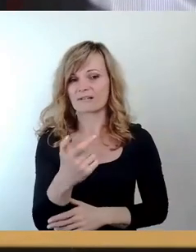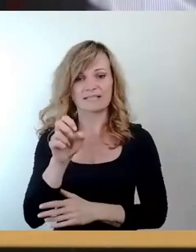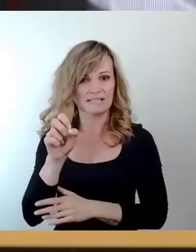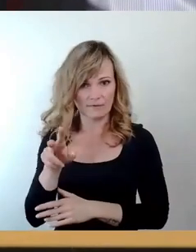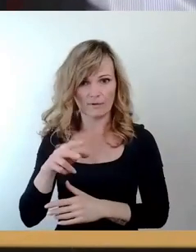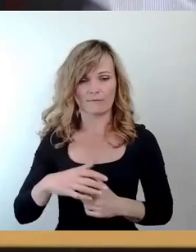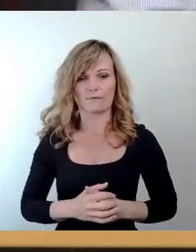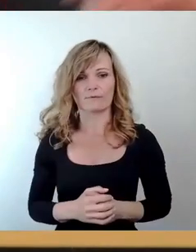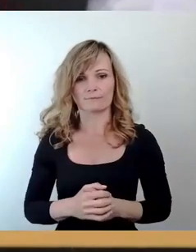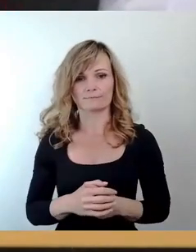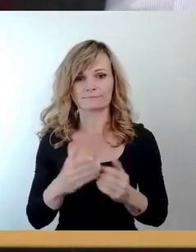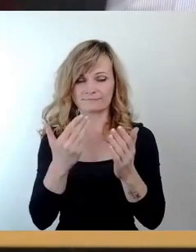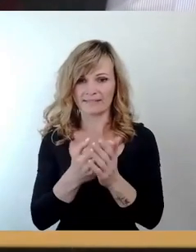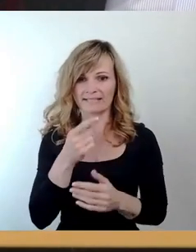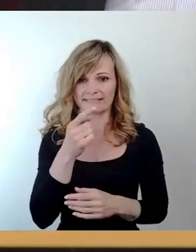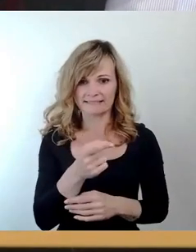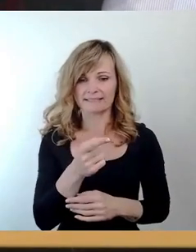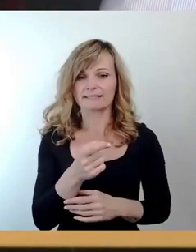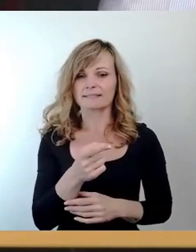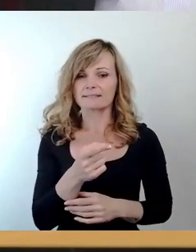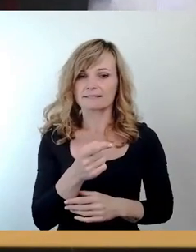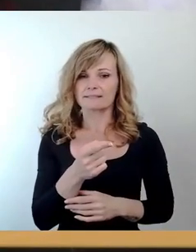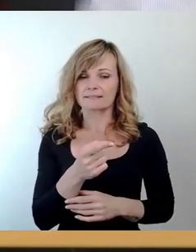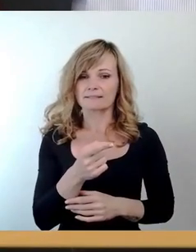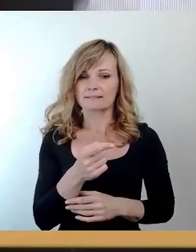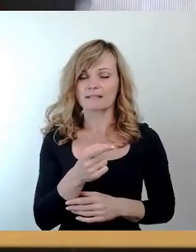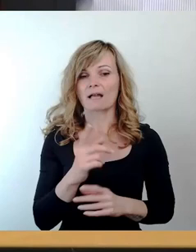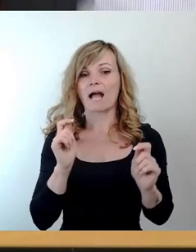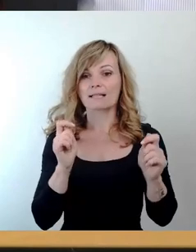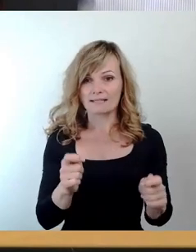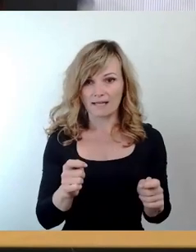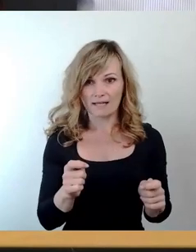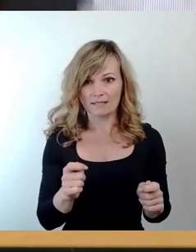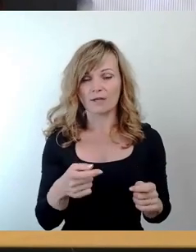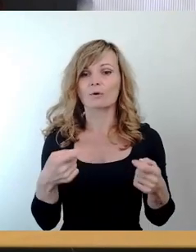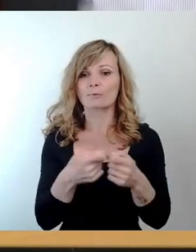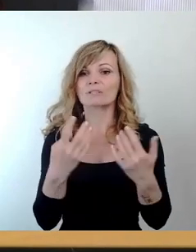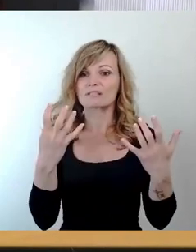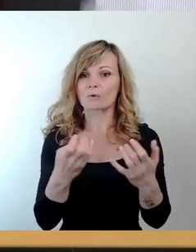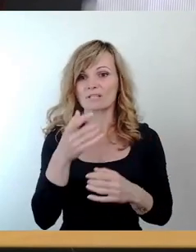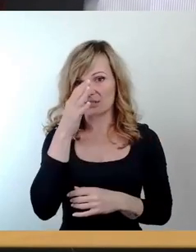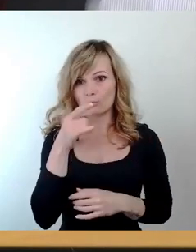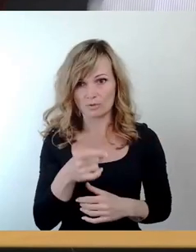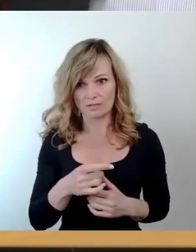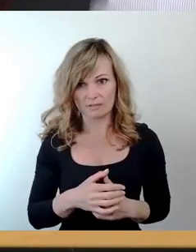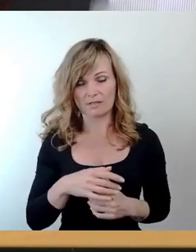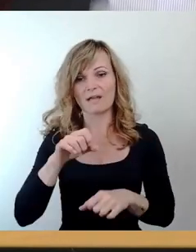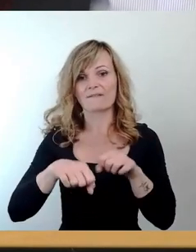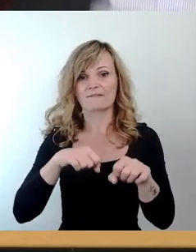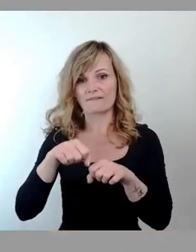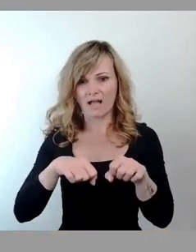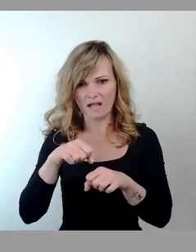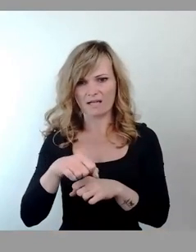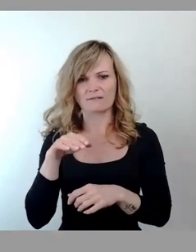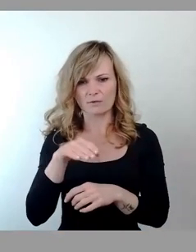Das sind der Antrag Bündnis 90 Die Grünen, Fahrradflundern für Dresden. Wer